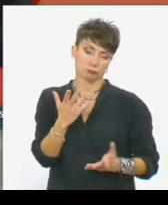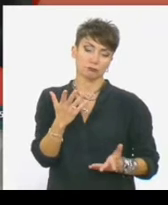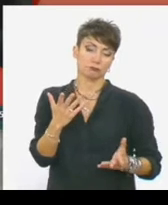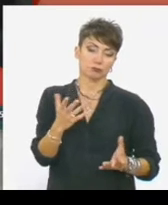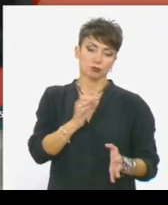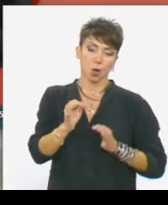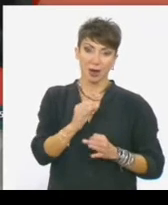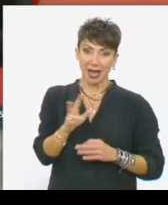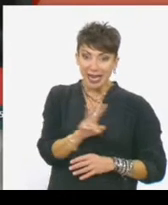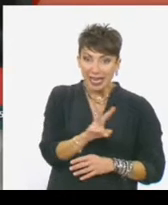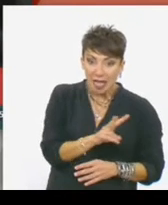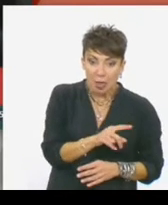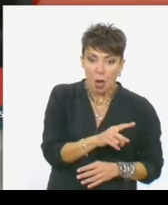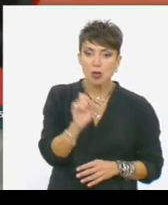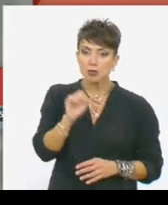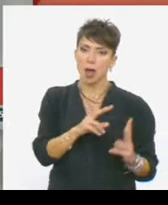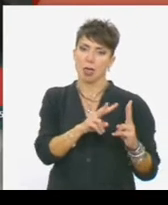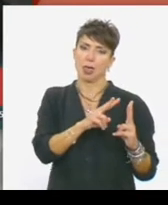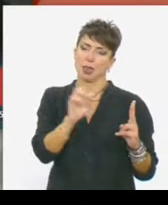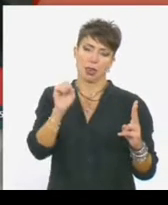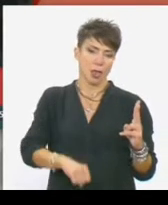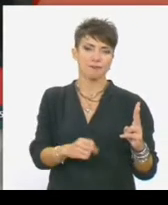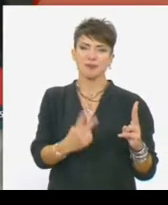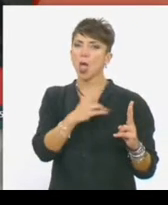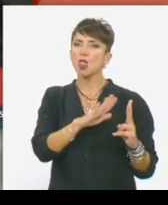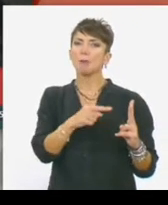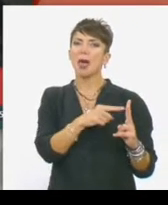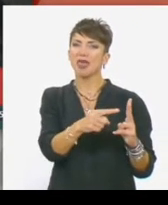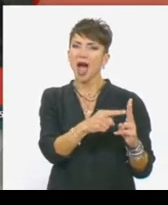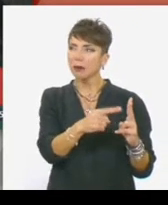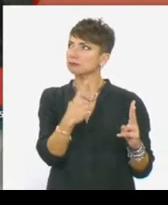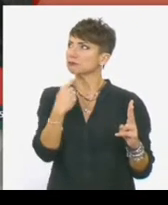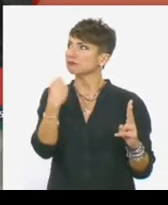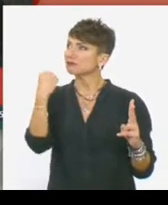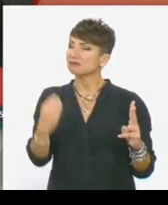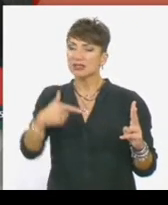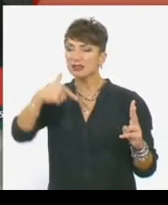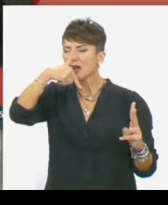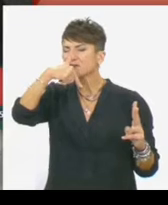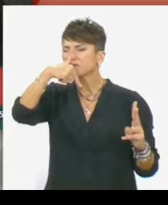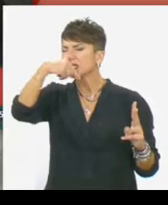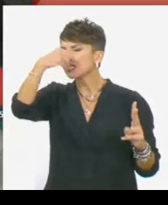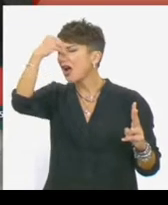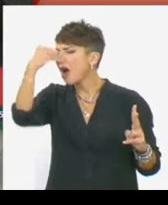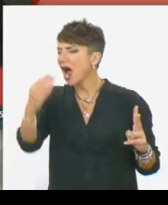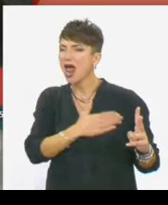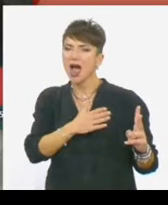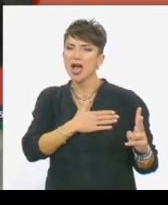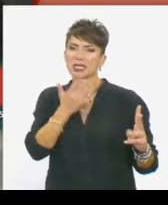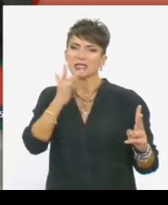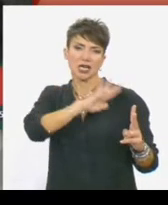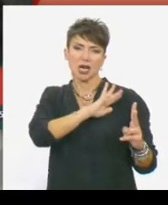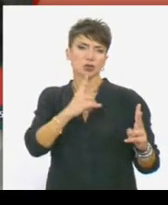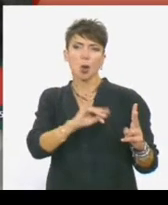Και τα δύο. Είναι δύο παιδιά τα οποία είναι ταπεινά και ποτέ μα ποτέ δεν θα